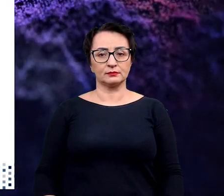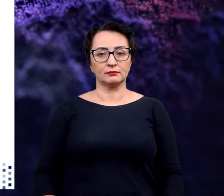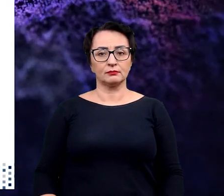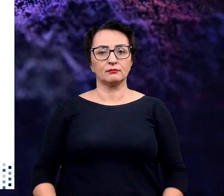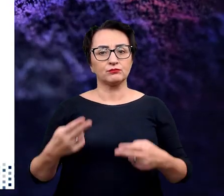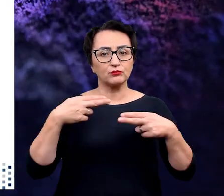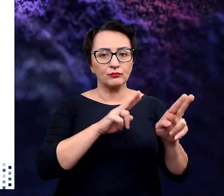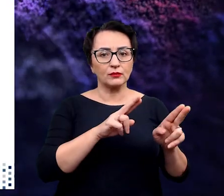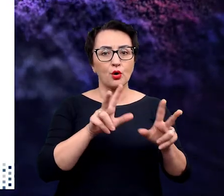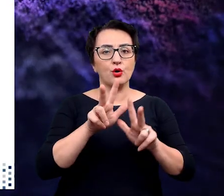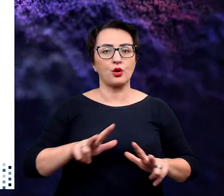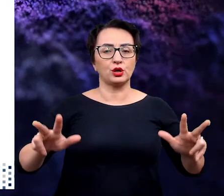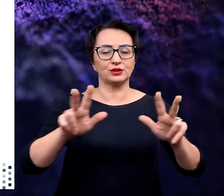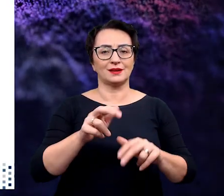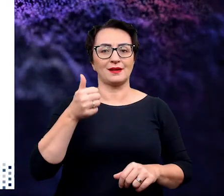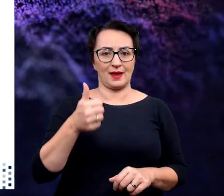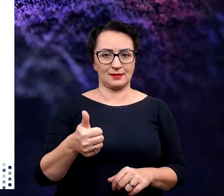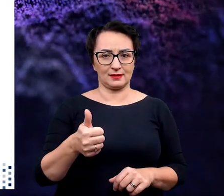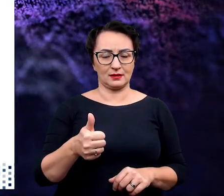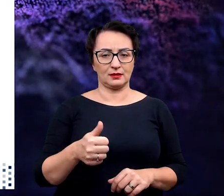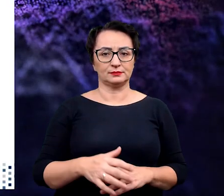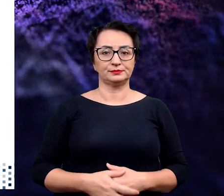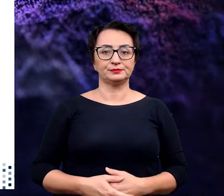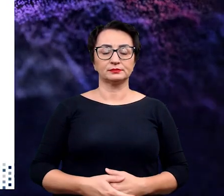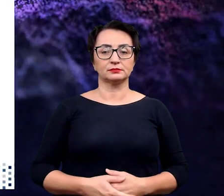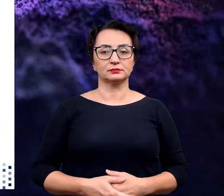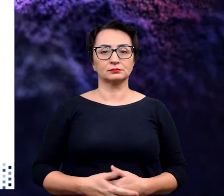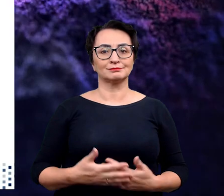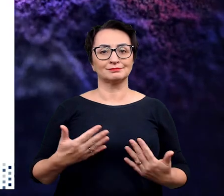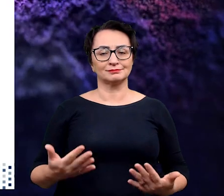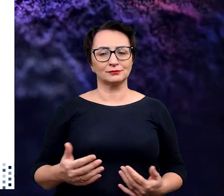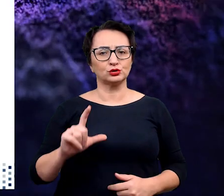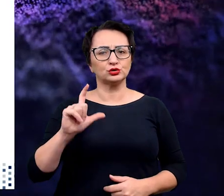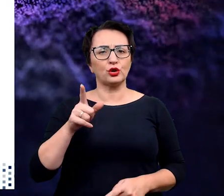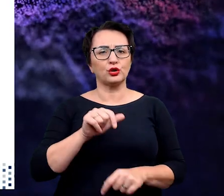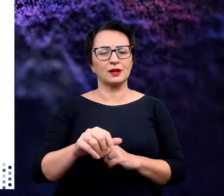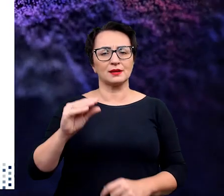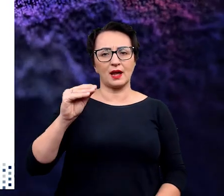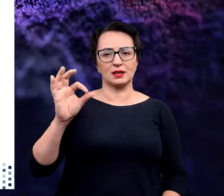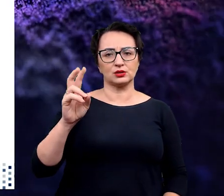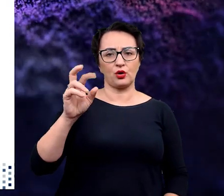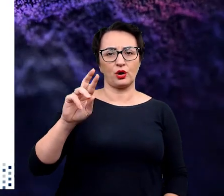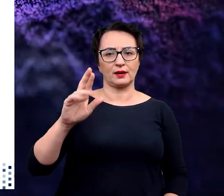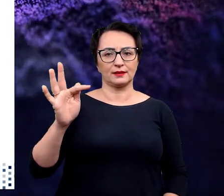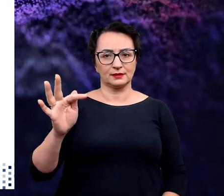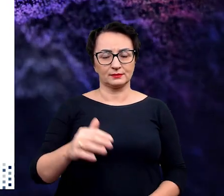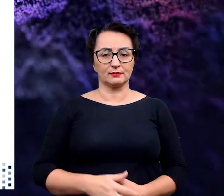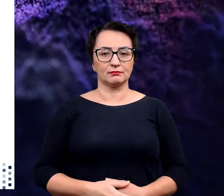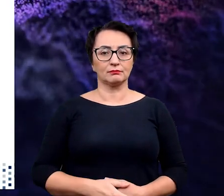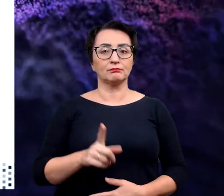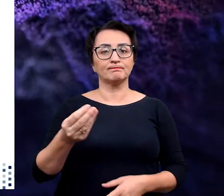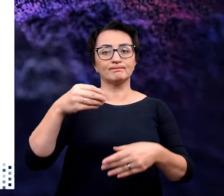które należały do jednej rodziny, rodziny kompleksów eskortów. I teraz słuchajcie, czym są te eskorty?